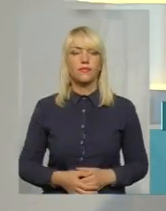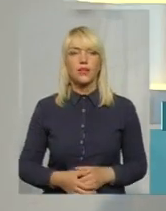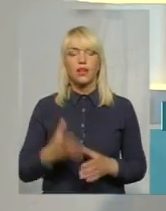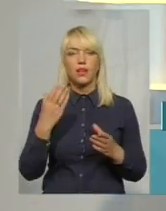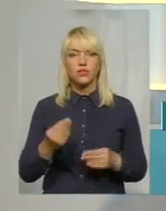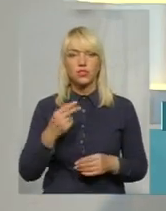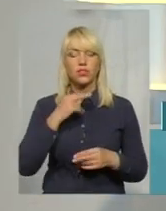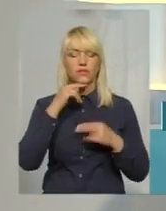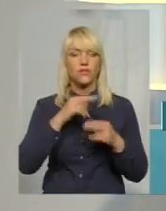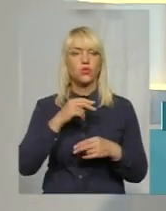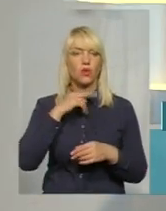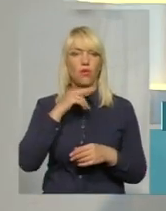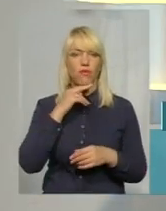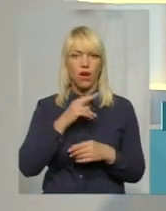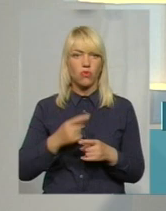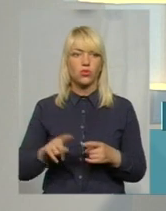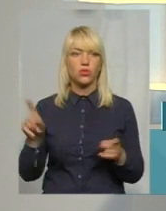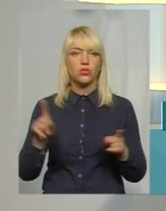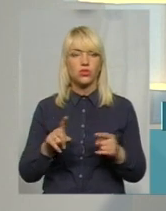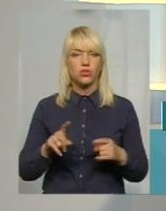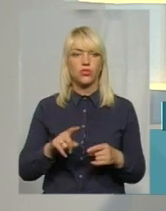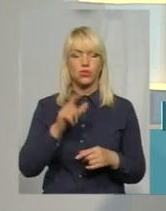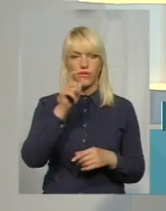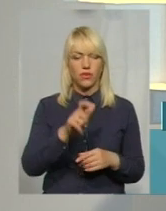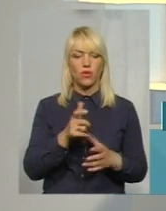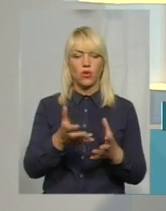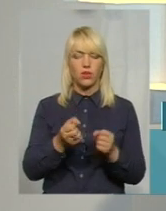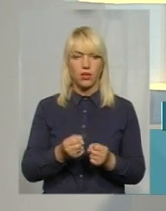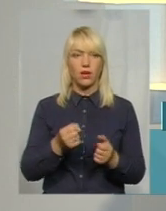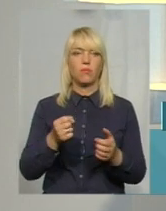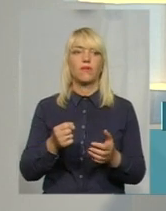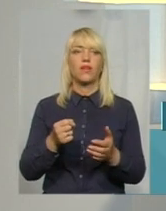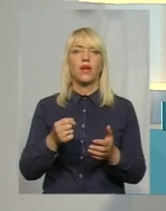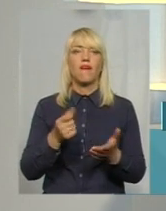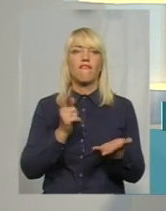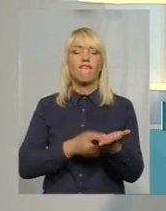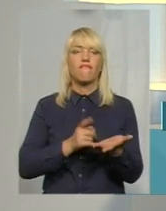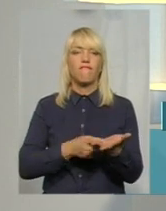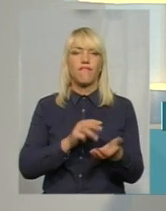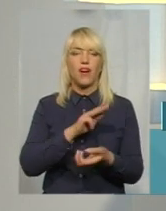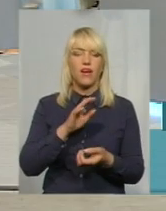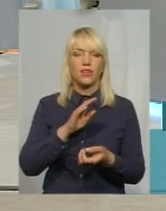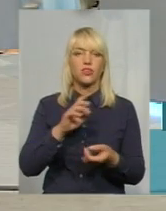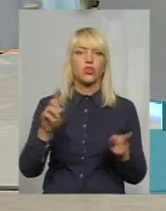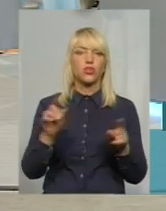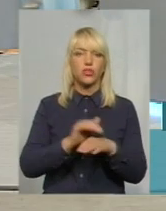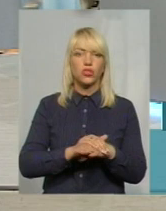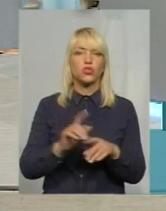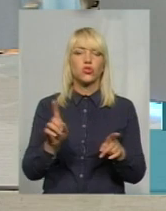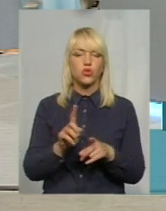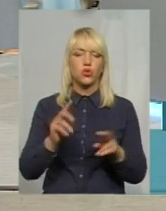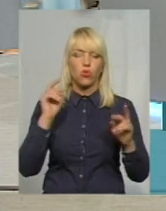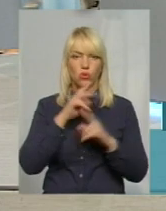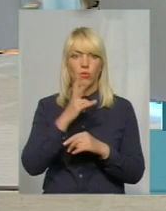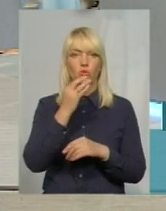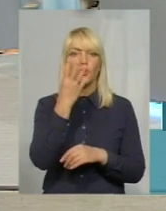увагу із розмови пана Миколи, що він отримав підтвердження про факти отруєння, але він каже, що чотири підприємства